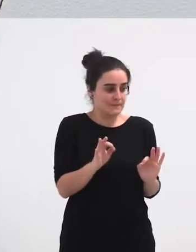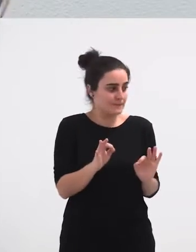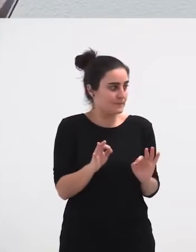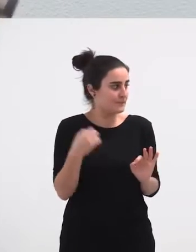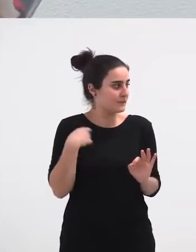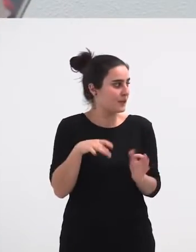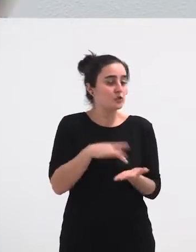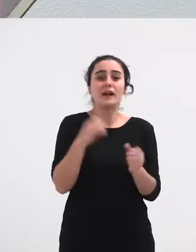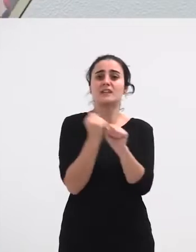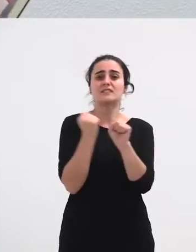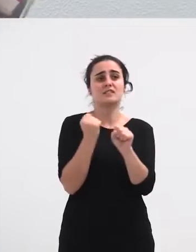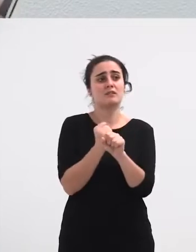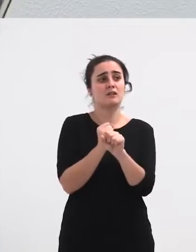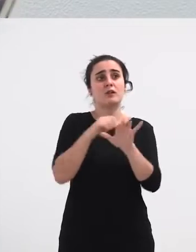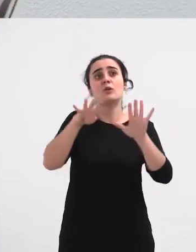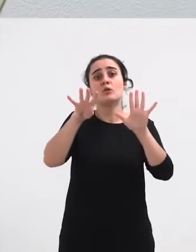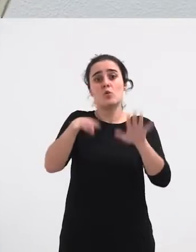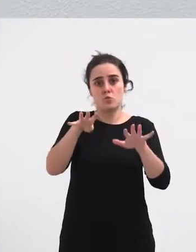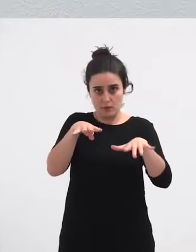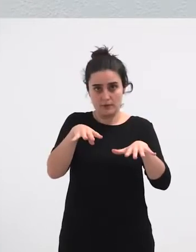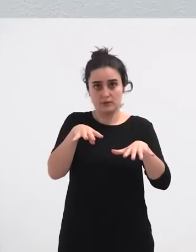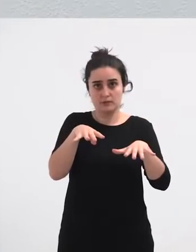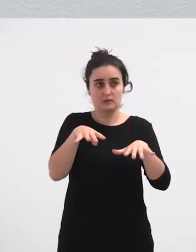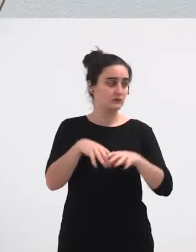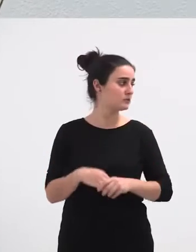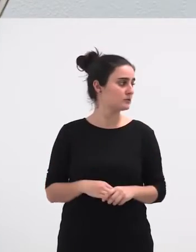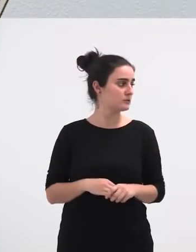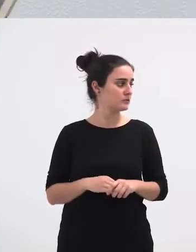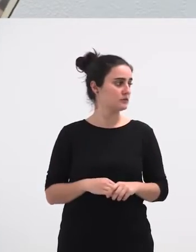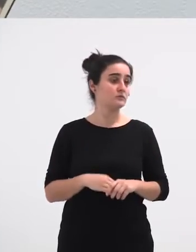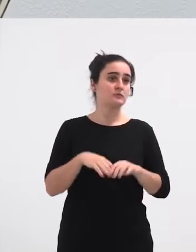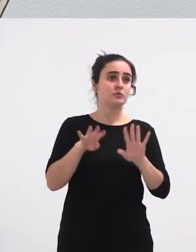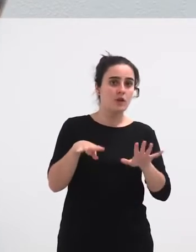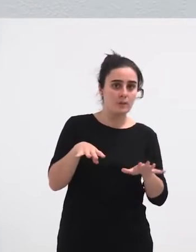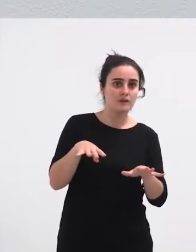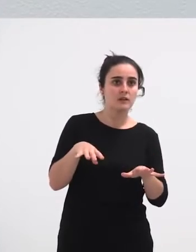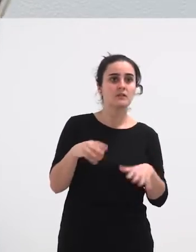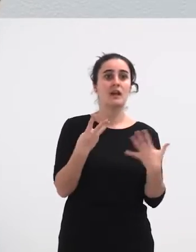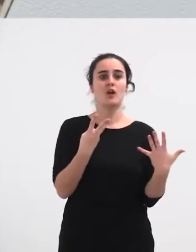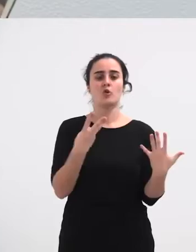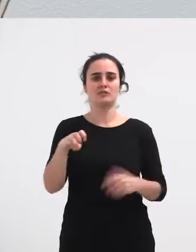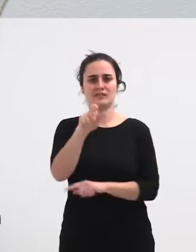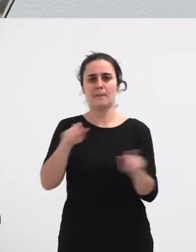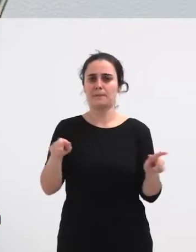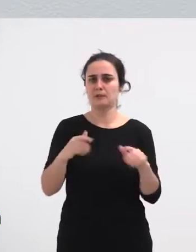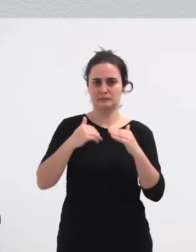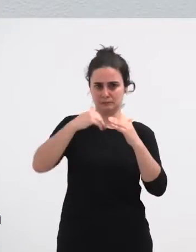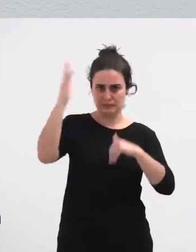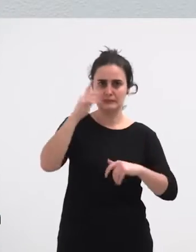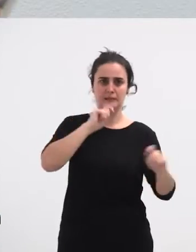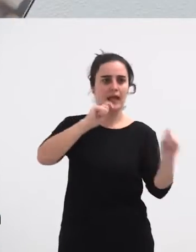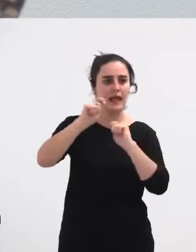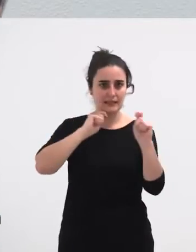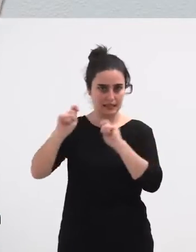Bederatzi hilabete kolana esango genukez Bederatzi hilabete Hume bat Larogei personatik gora elkarretzietatuta daude Larogei